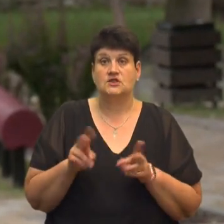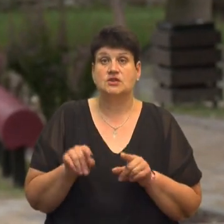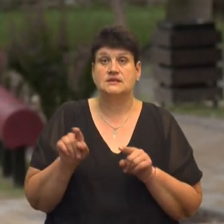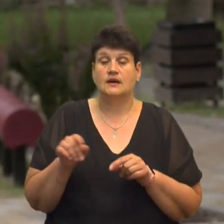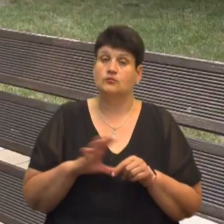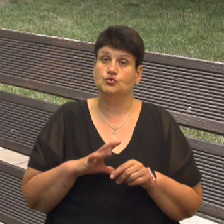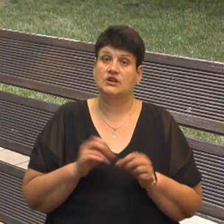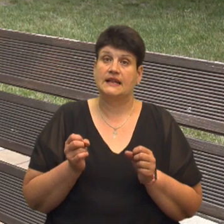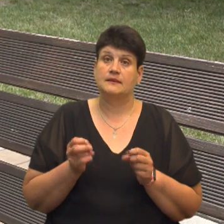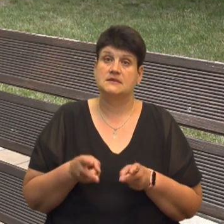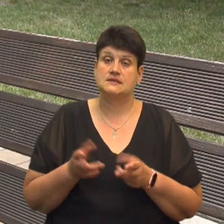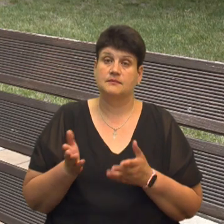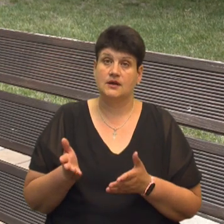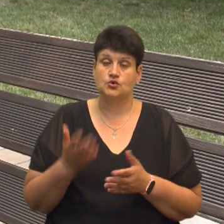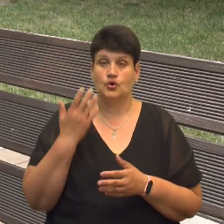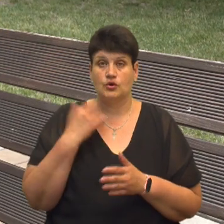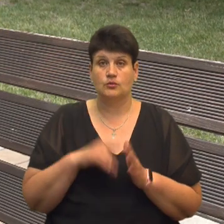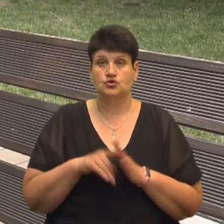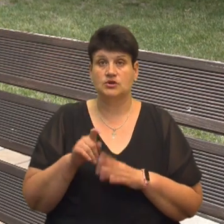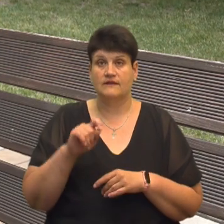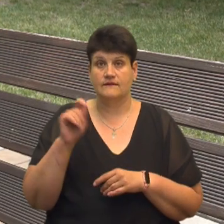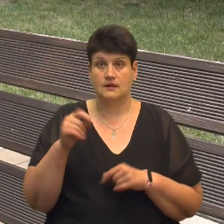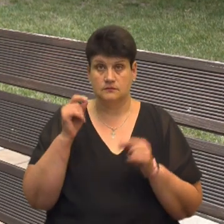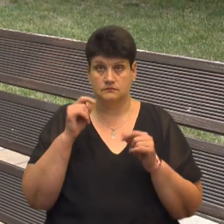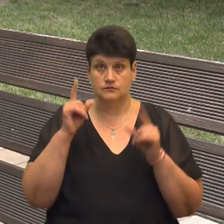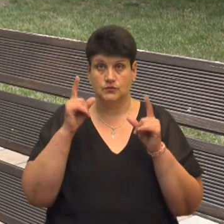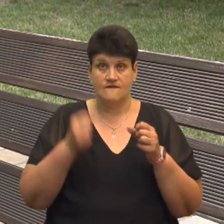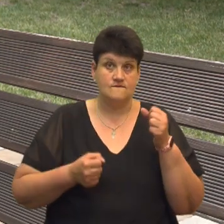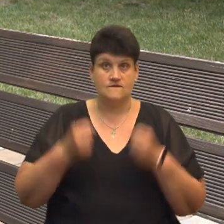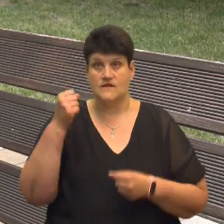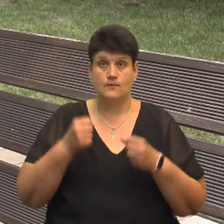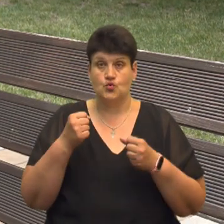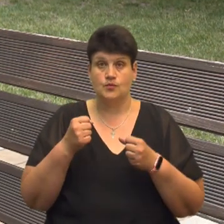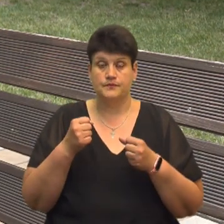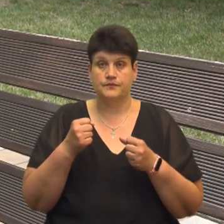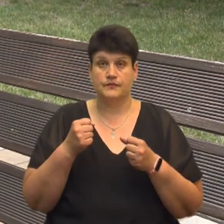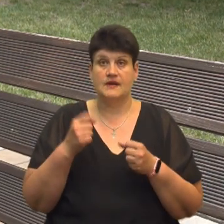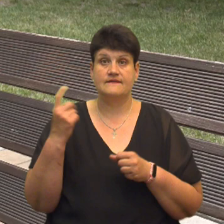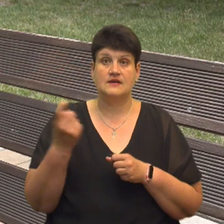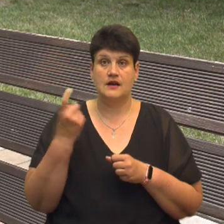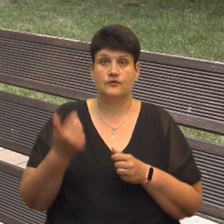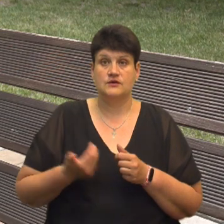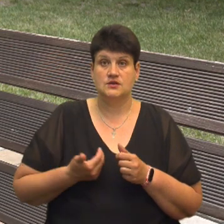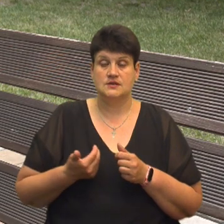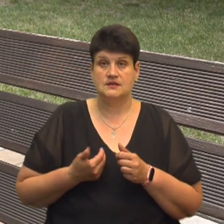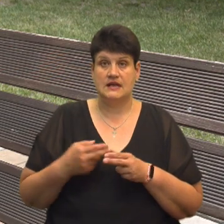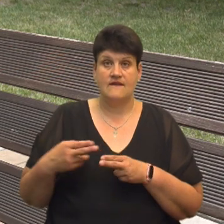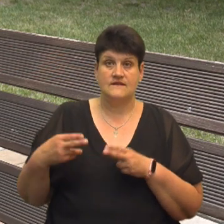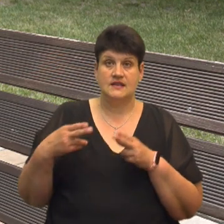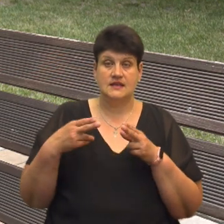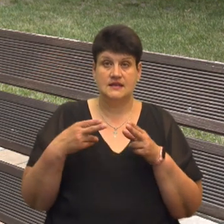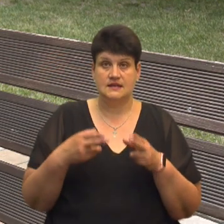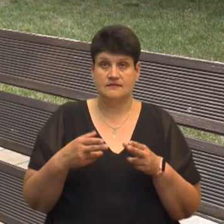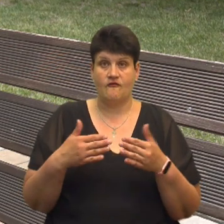небезпечно. Коли почалася війна, ми прокинулися від вибуху. Ми в Харкові живемо на в'їзді, прямо на